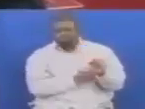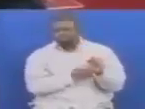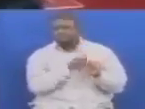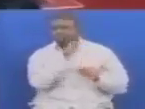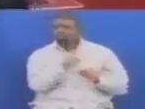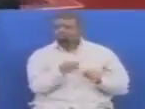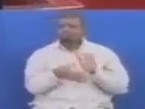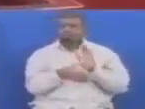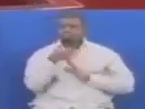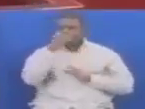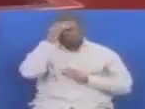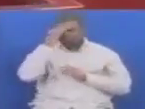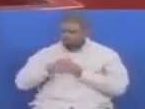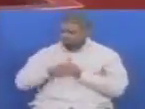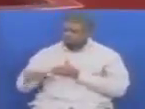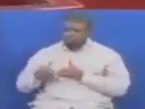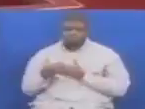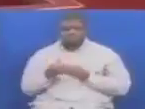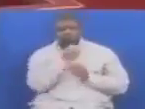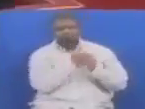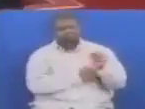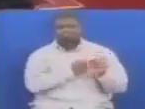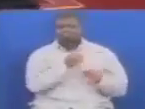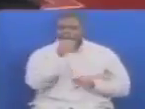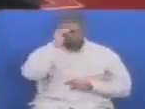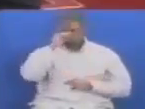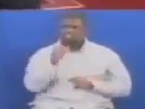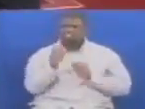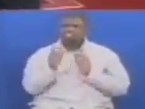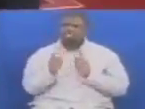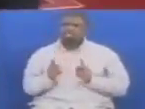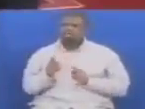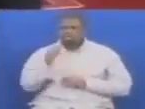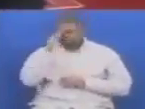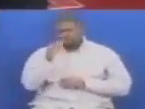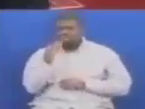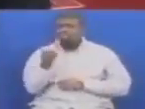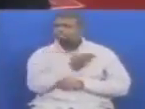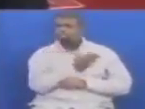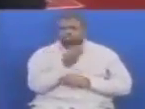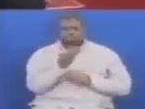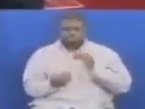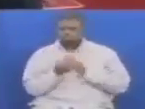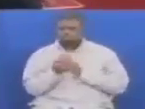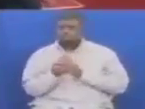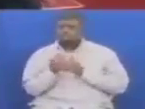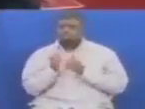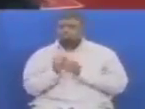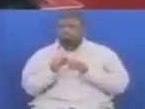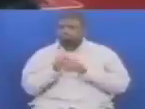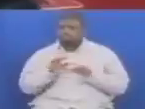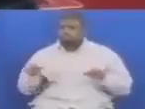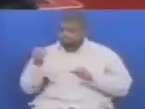tuanze kufikiria kulipa fidia kwa sabbe ya shambulia ufanya na polisi Na kama tuna askari au mwiyote kutoka chombo cha dola mbaya na ametenda